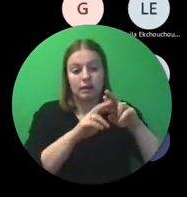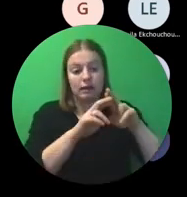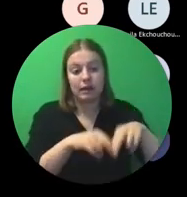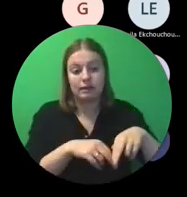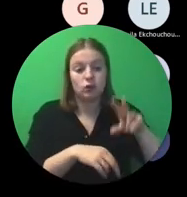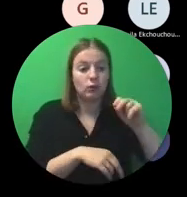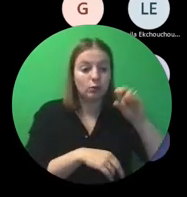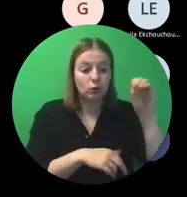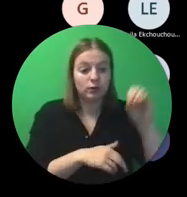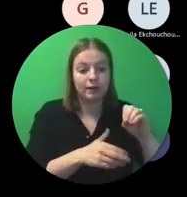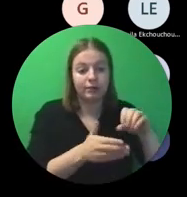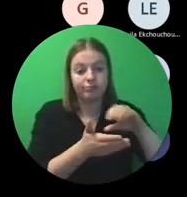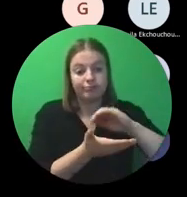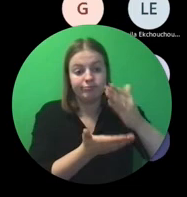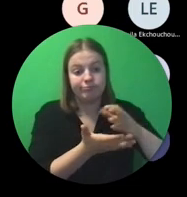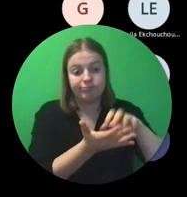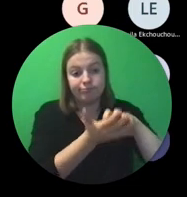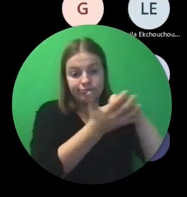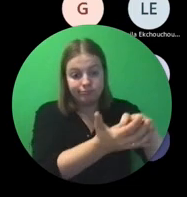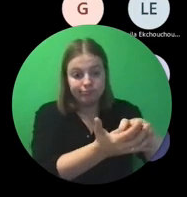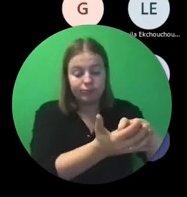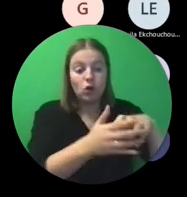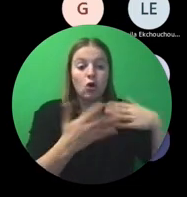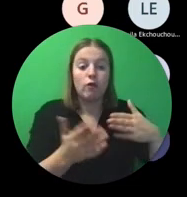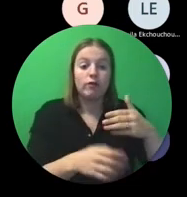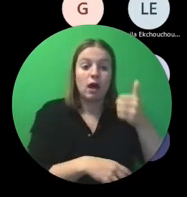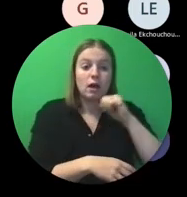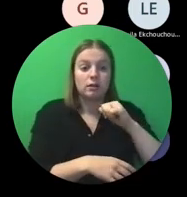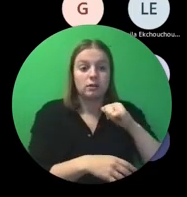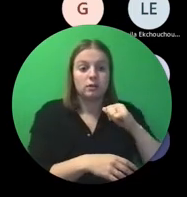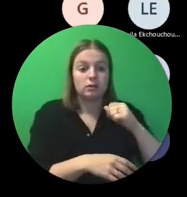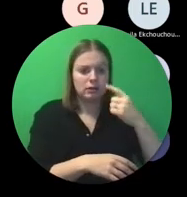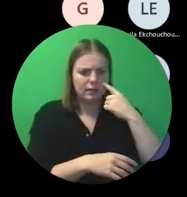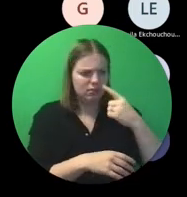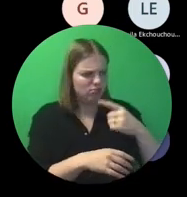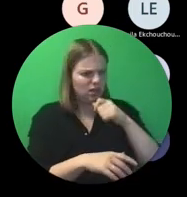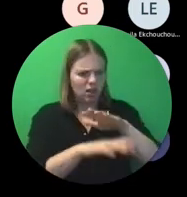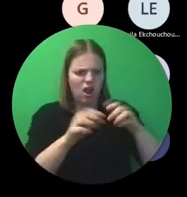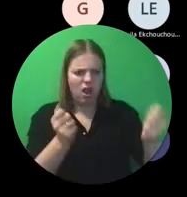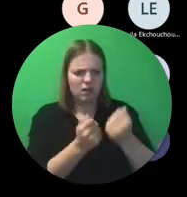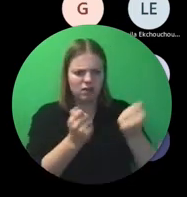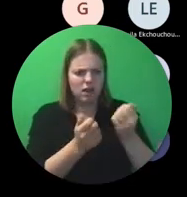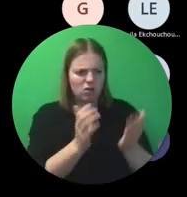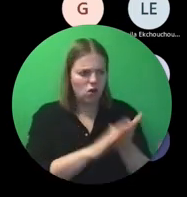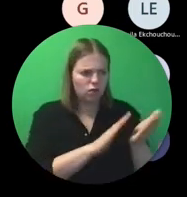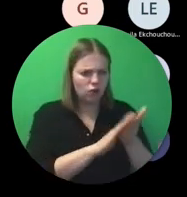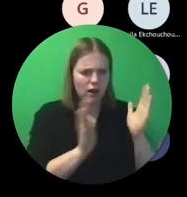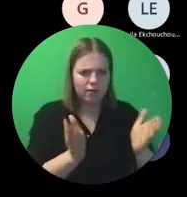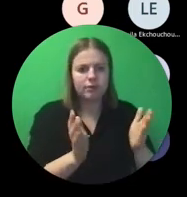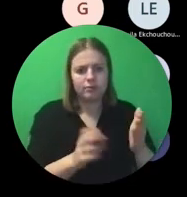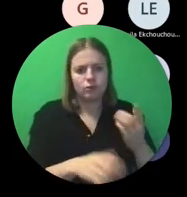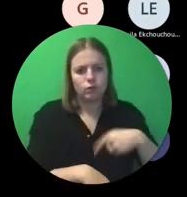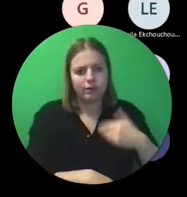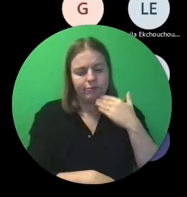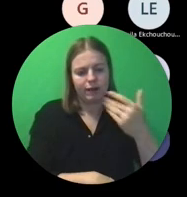Die 20%. Of wordt er een terugvordering als breik dat je zeker niet alle activiteiten hebt uitgevoerd.